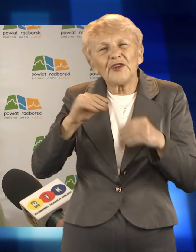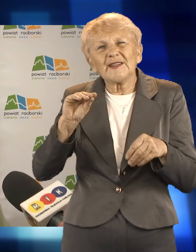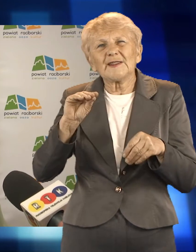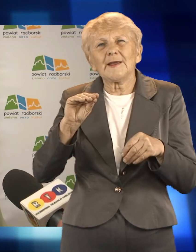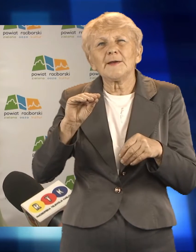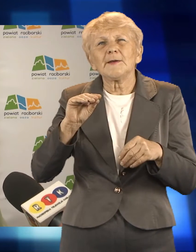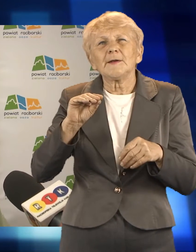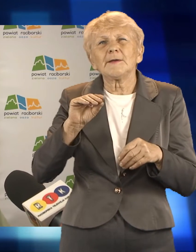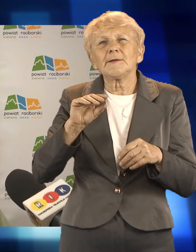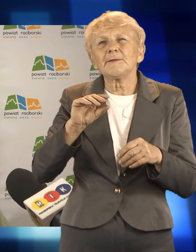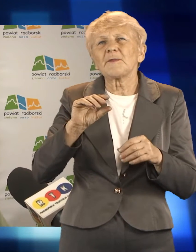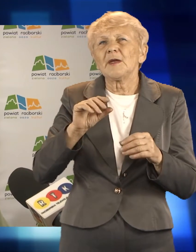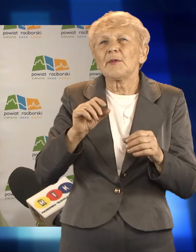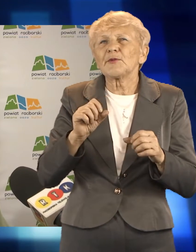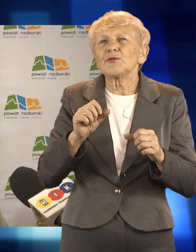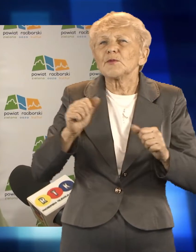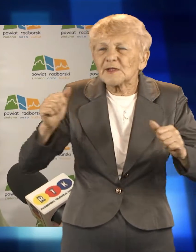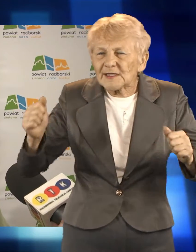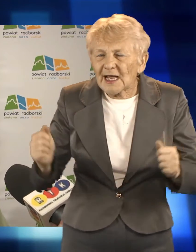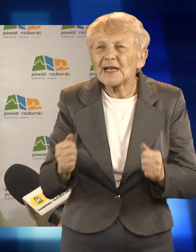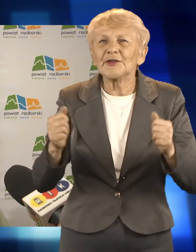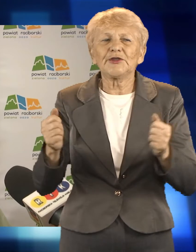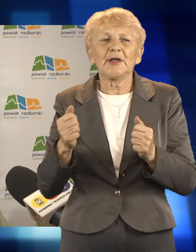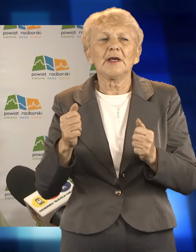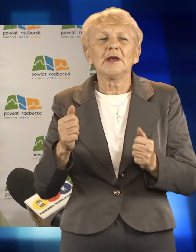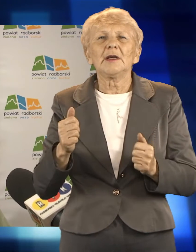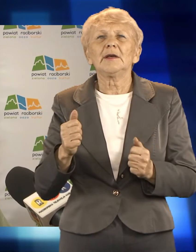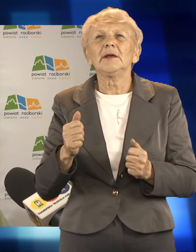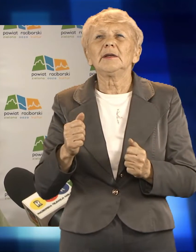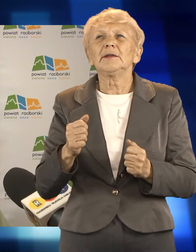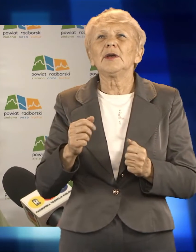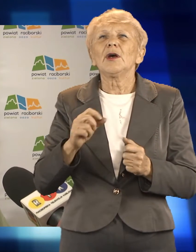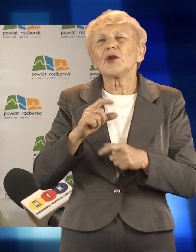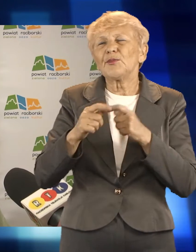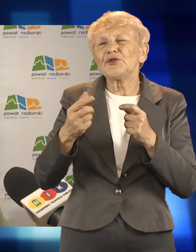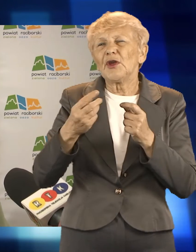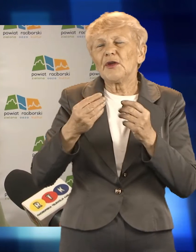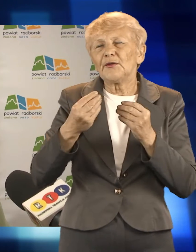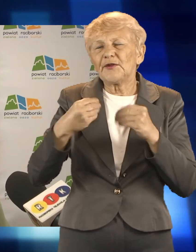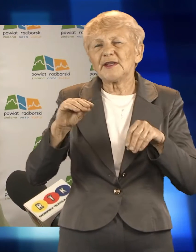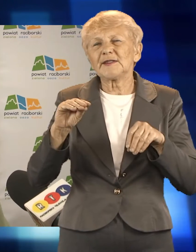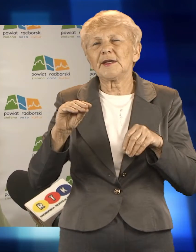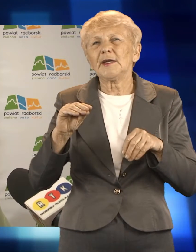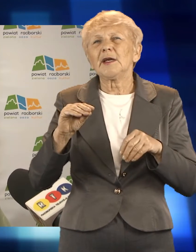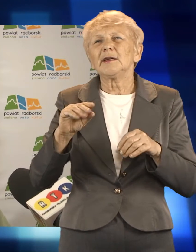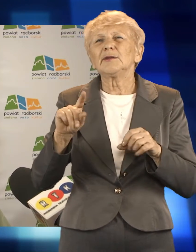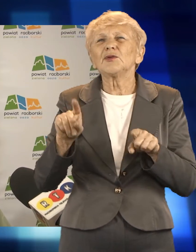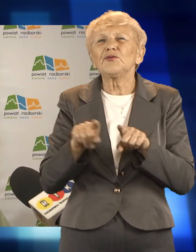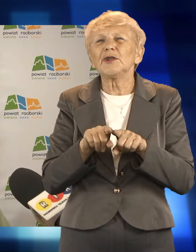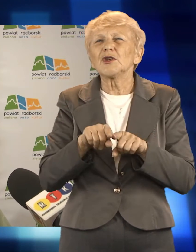czynności trzeba wykonać, żeby pewne czynności osiągnąć. Także wymaga to więcej samozaparcia,